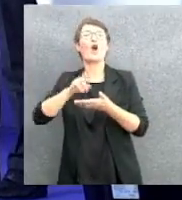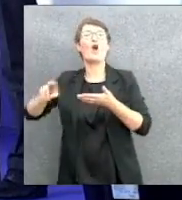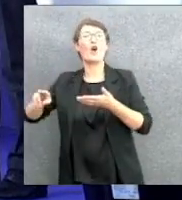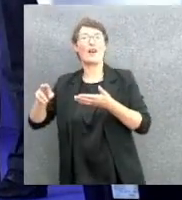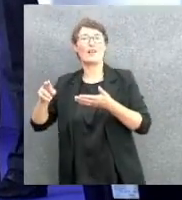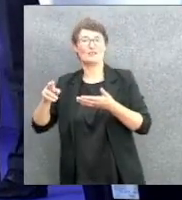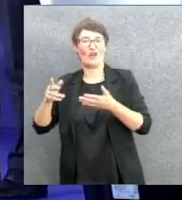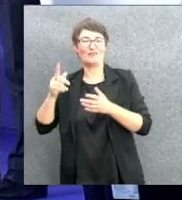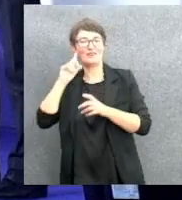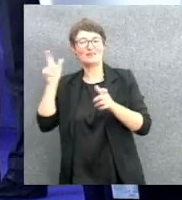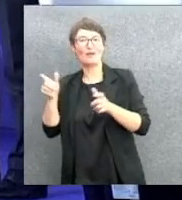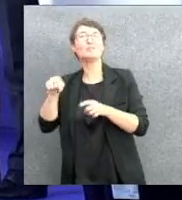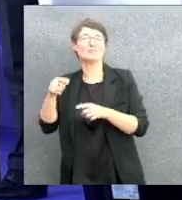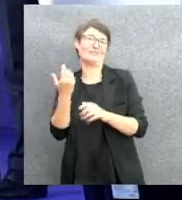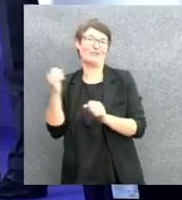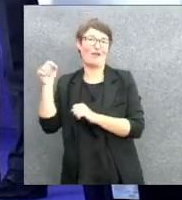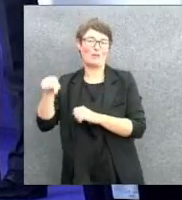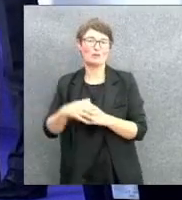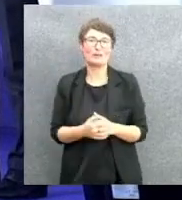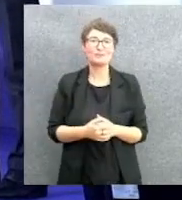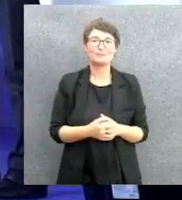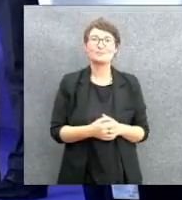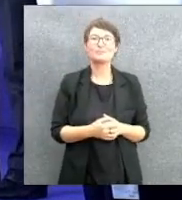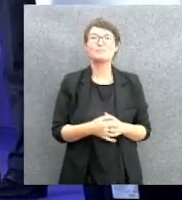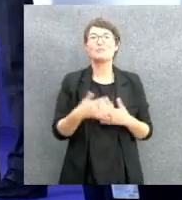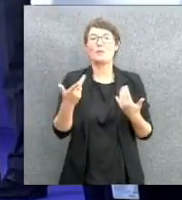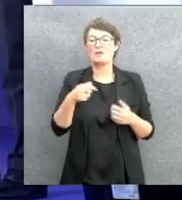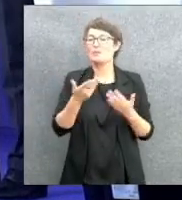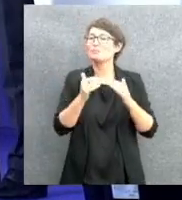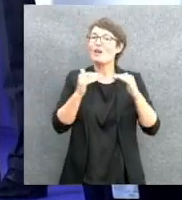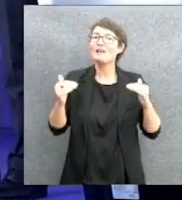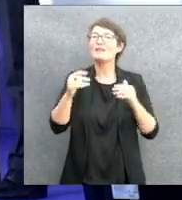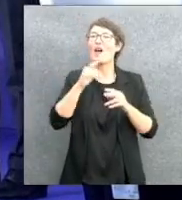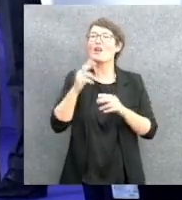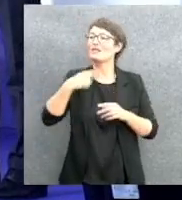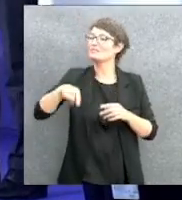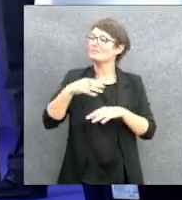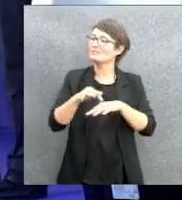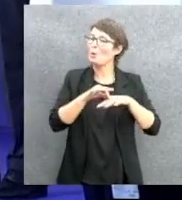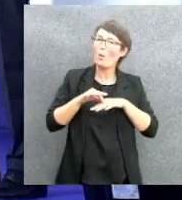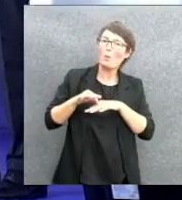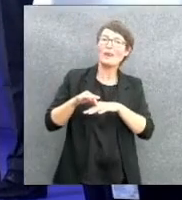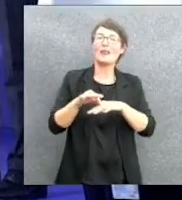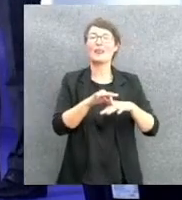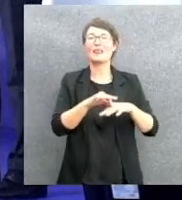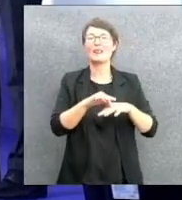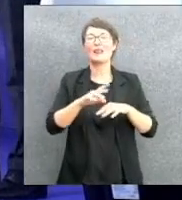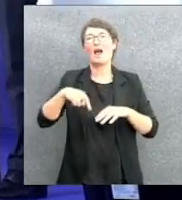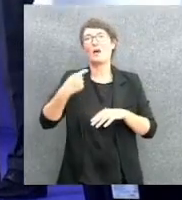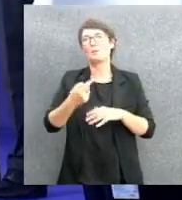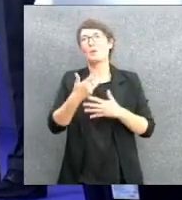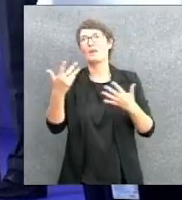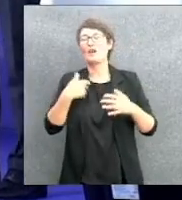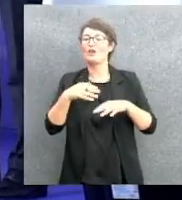sul piano artistico ed estetico ci hanno guidato. poi abbiamo portato invece la sensibilità di chi ha